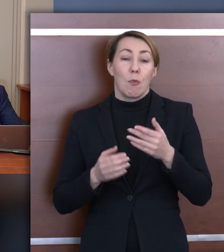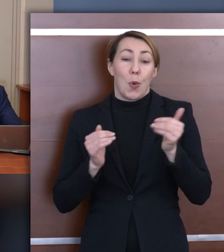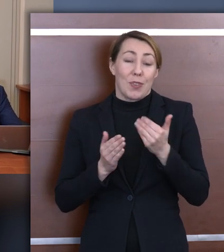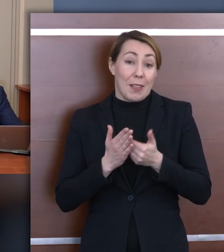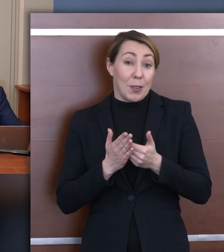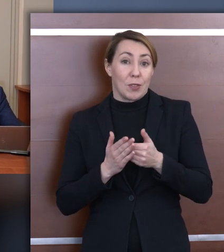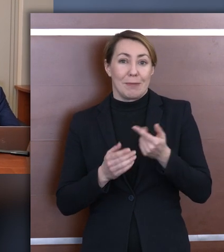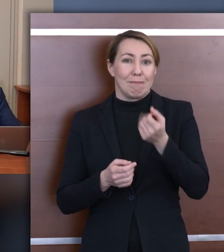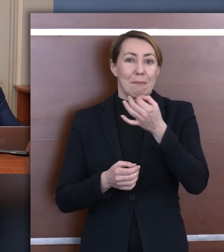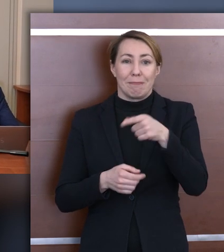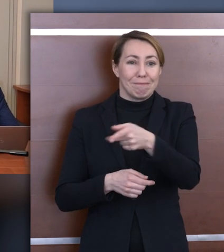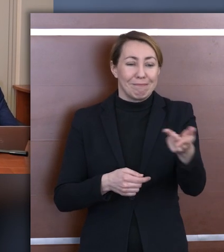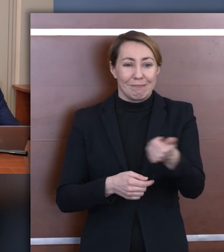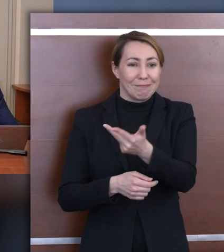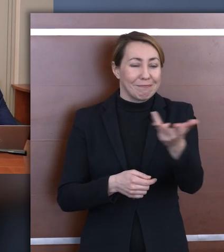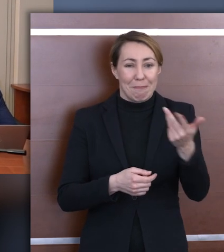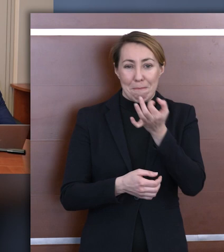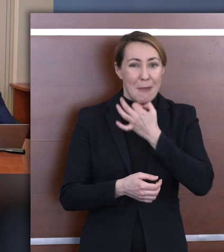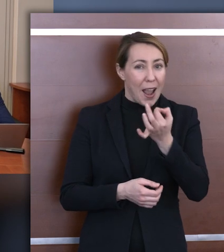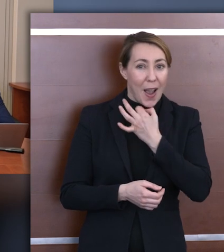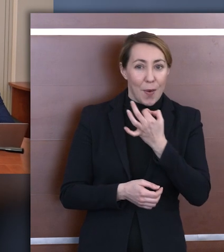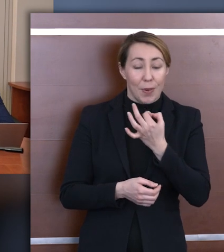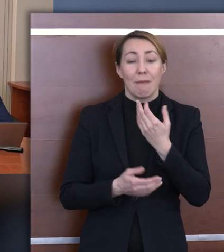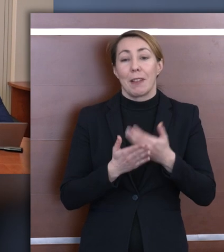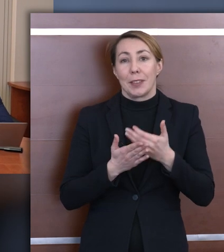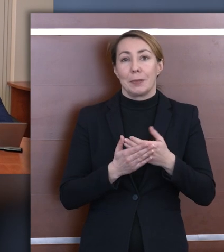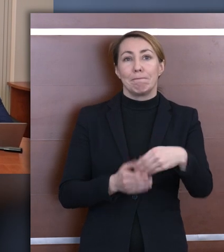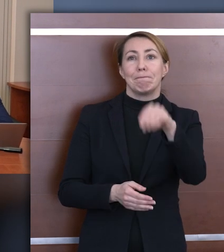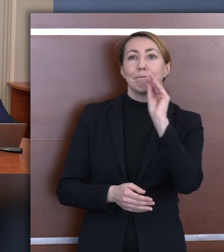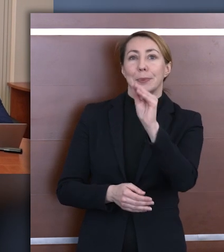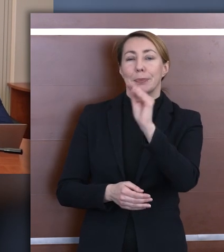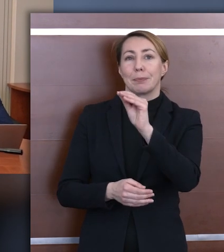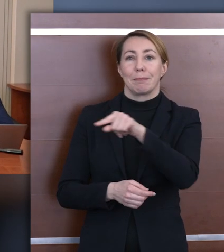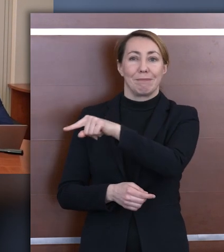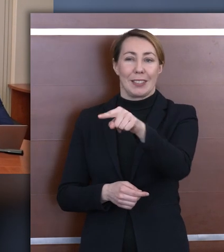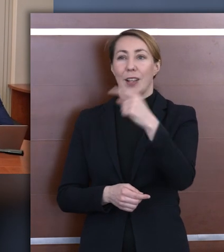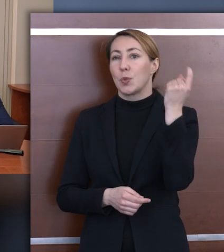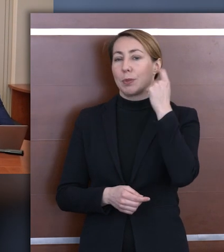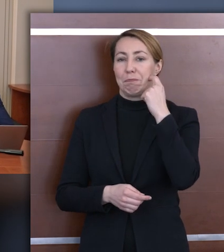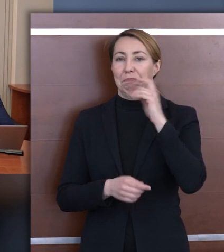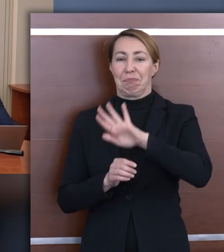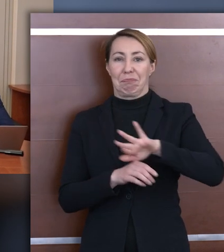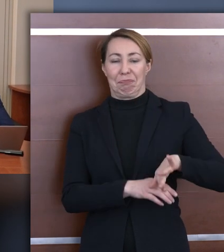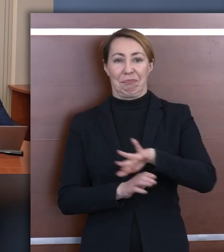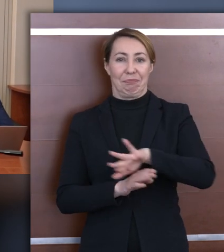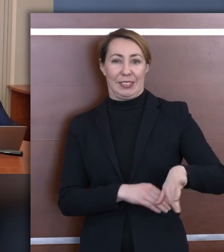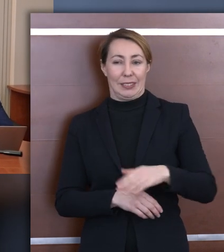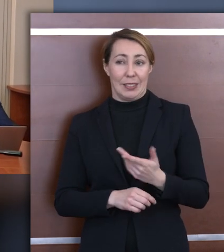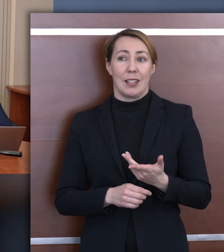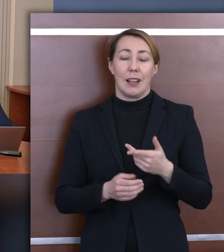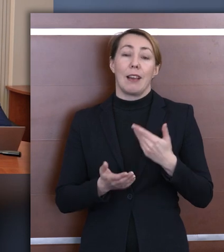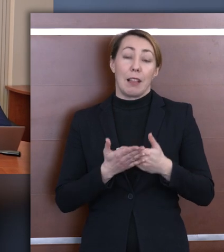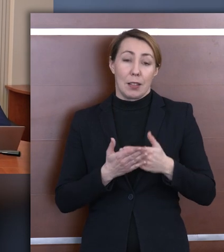nieliczna mniejszość, może tak bardzo są niesłyszeni przez tą słyszącą część społeczeństwa. Stąd